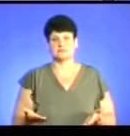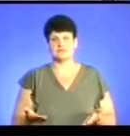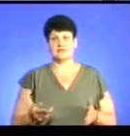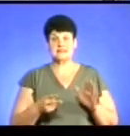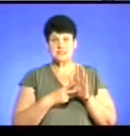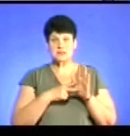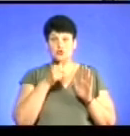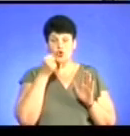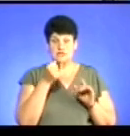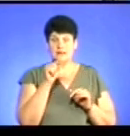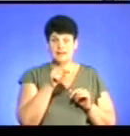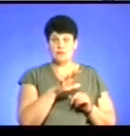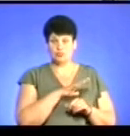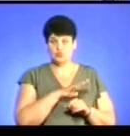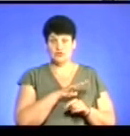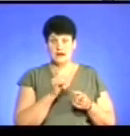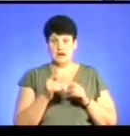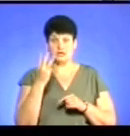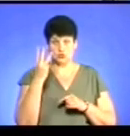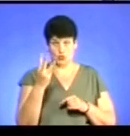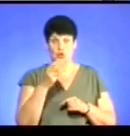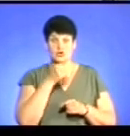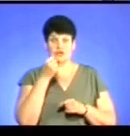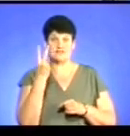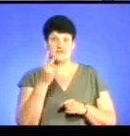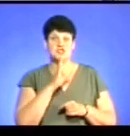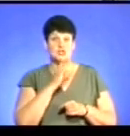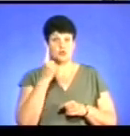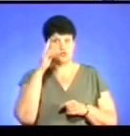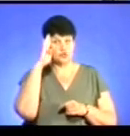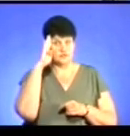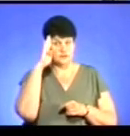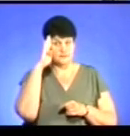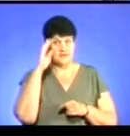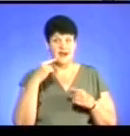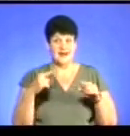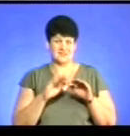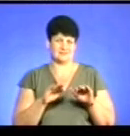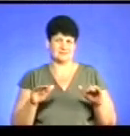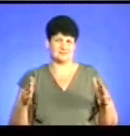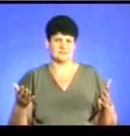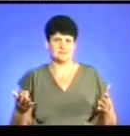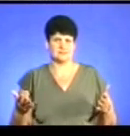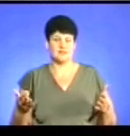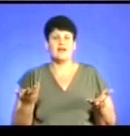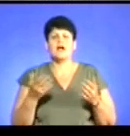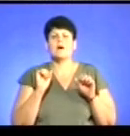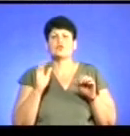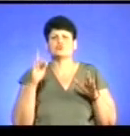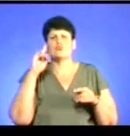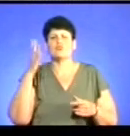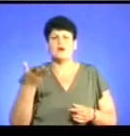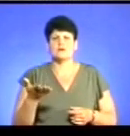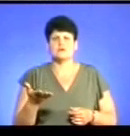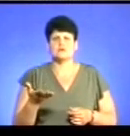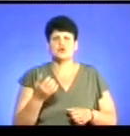семи дорослих там було реально троє дорослих, дві жінки і один чоловік, і решта підлітки. Яка може бути тут популярність?